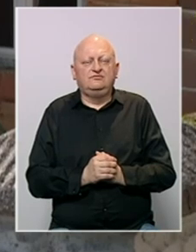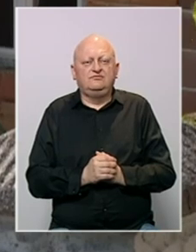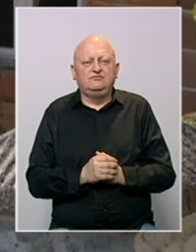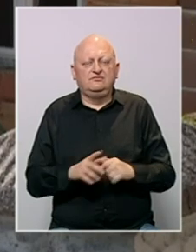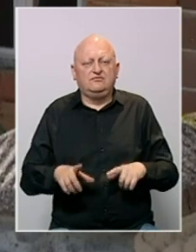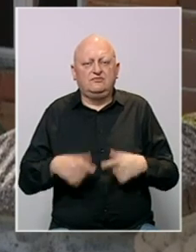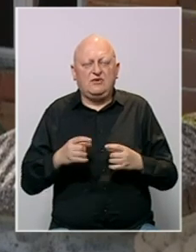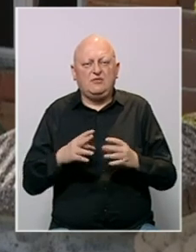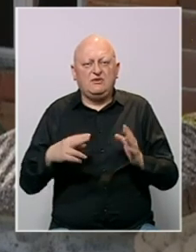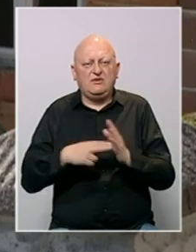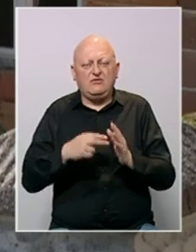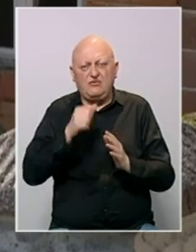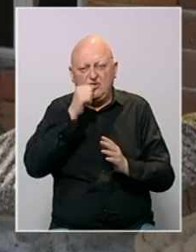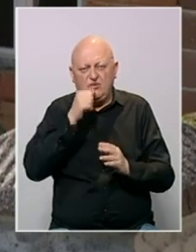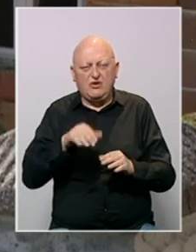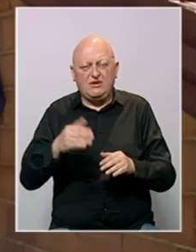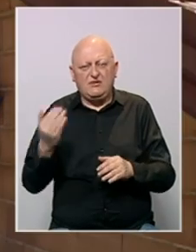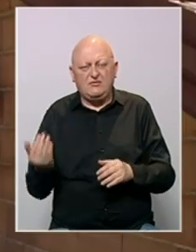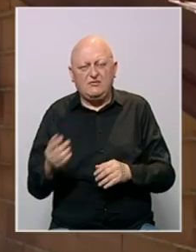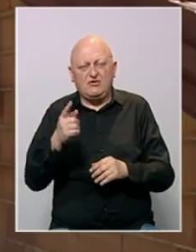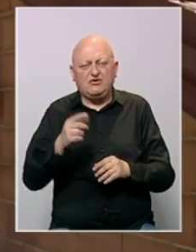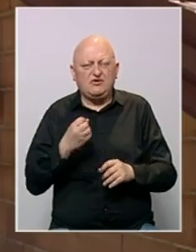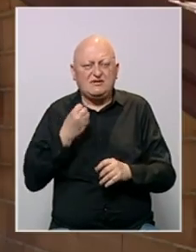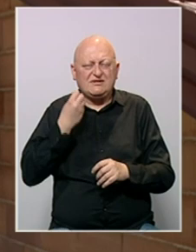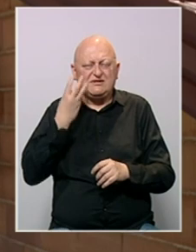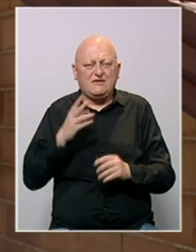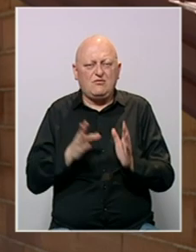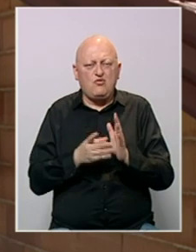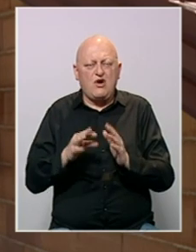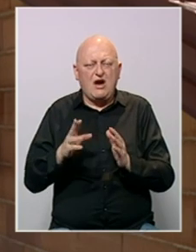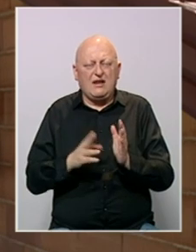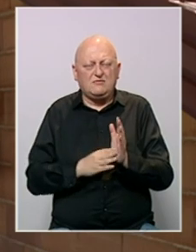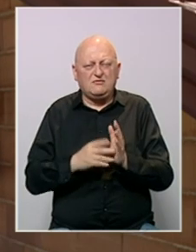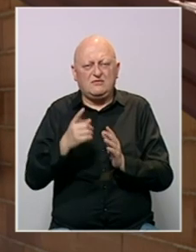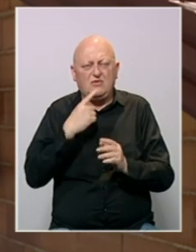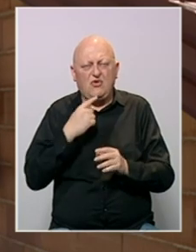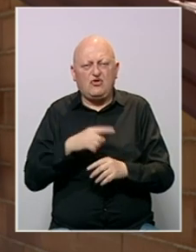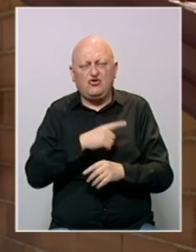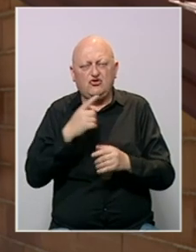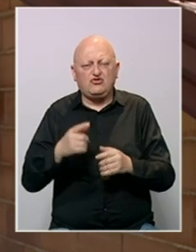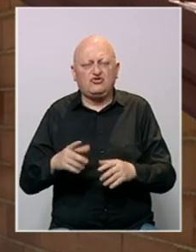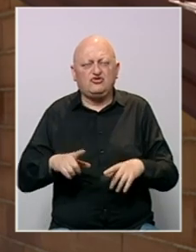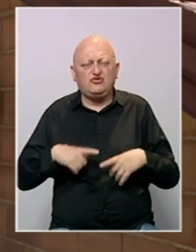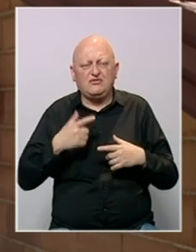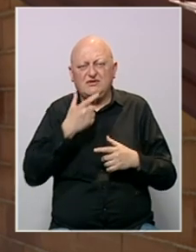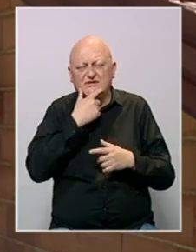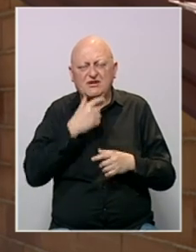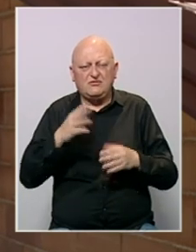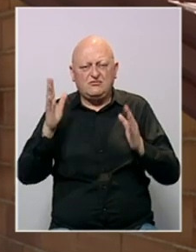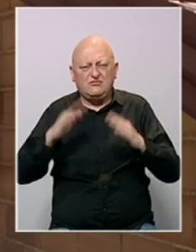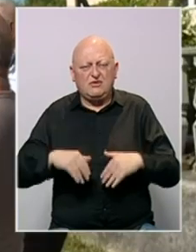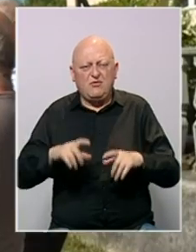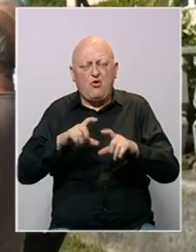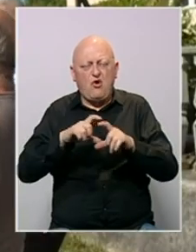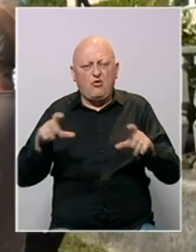Život bez struje, vode i primanja. Bila je to svakodnevnica Muharema Halavaća koji je sve doskoro stanovao u starom i devastiranom